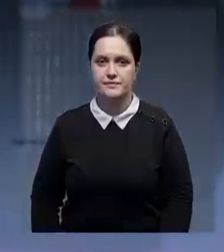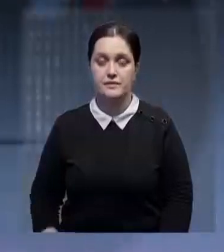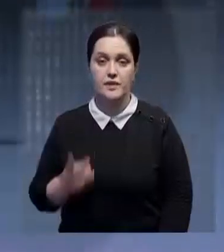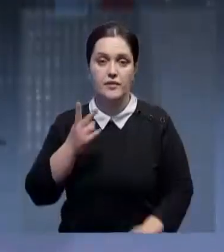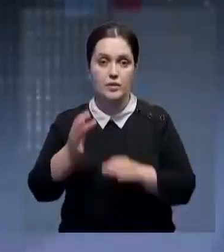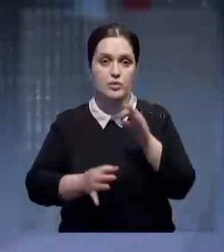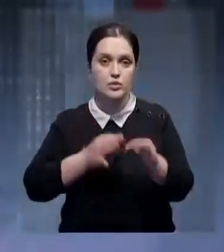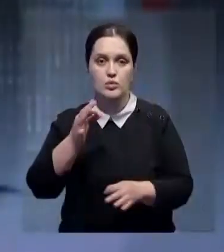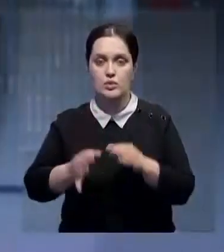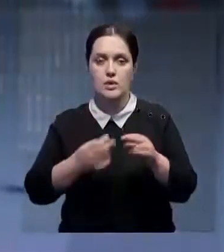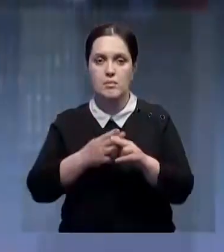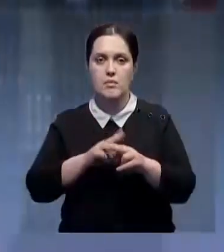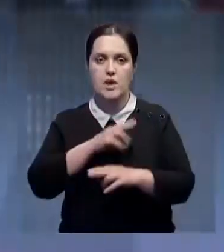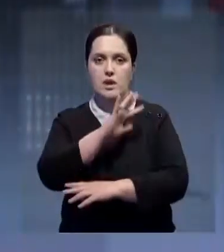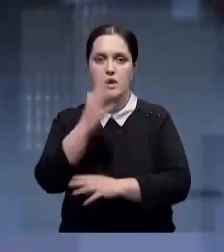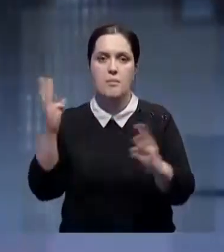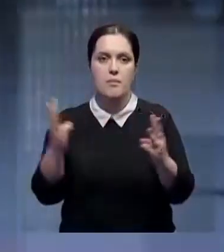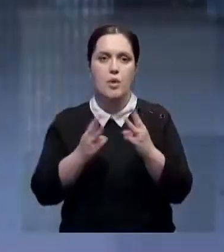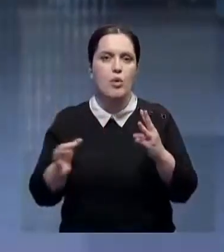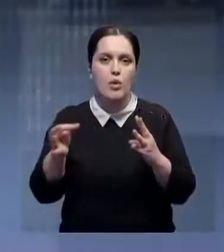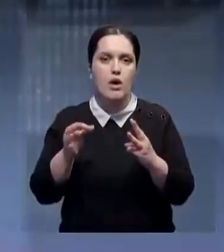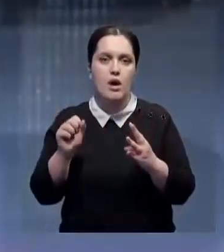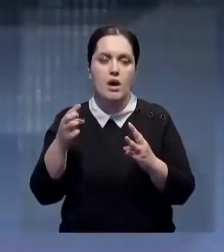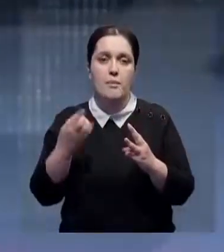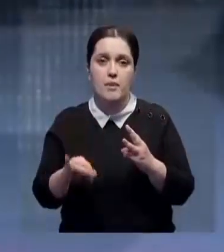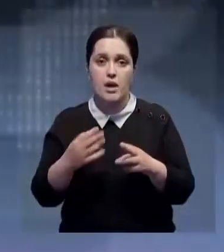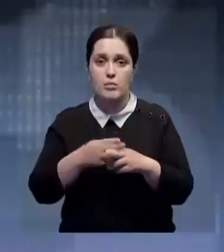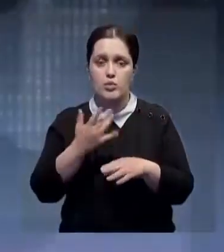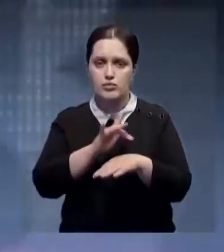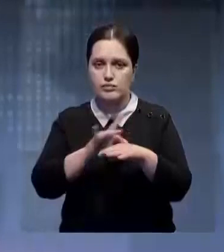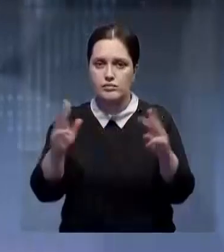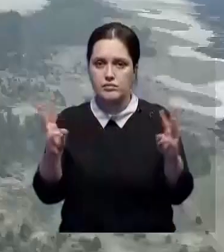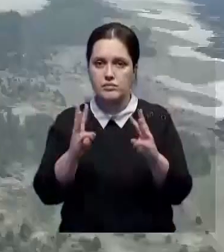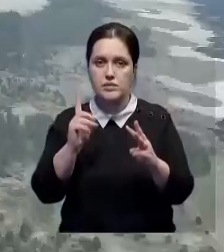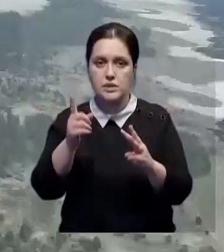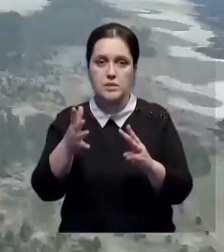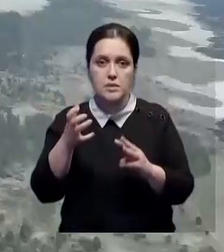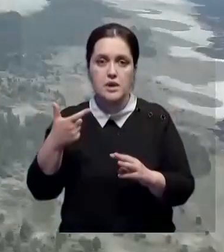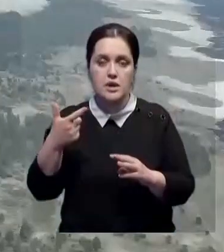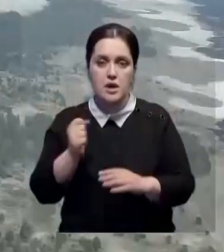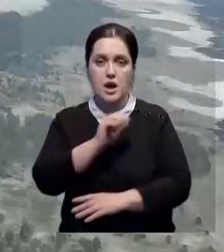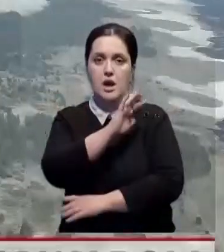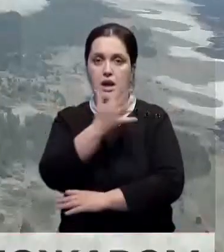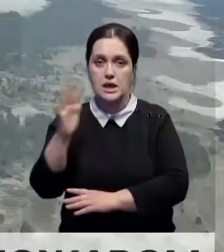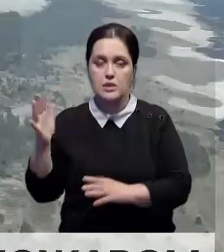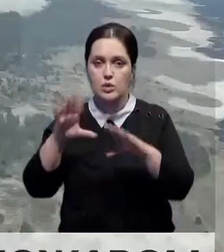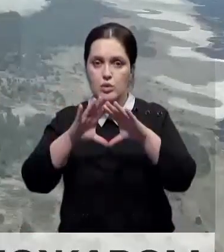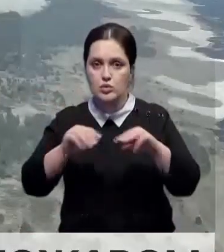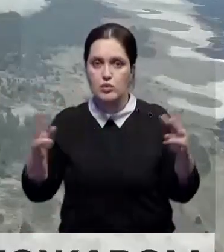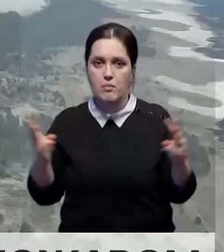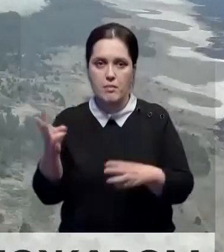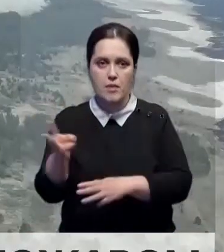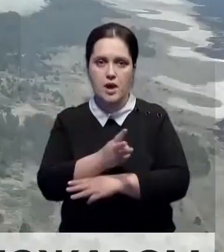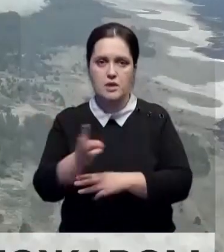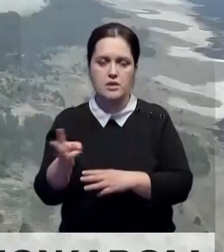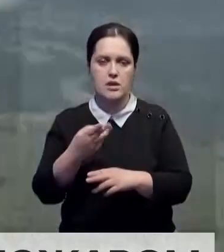Вторые сотки борются с лесным пожаром в области Абай. По данным ДЧС, уже выгорело больше полутора тысяч гектаров леса. Тушение пожара осложняет